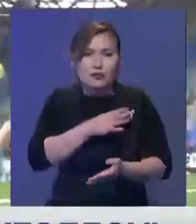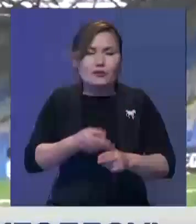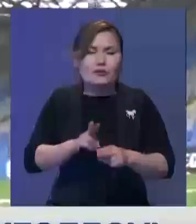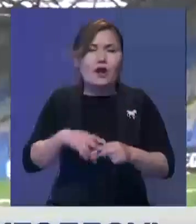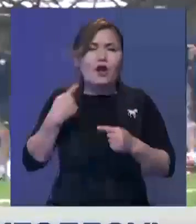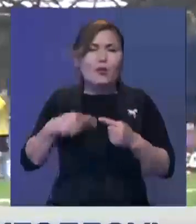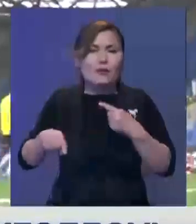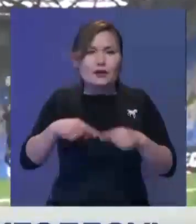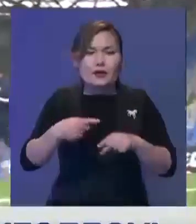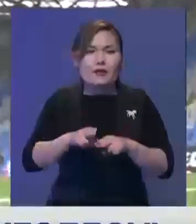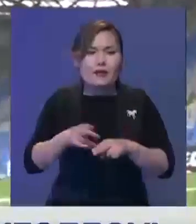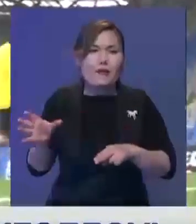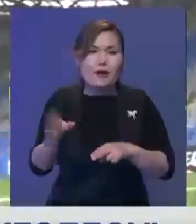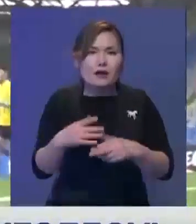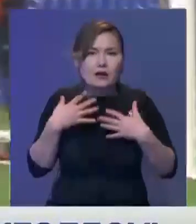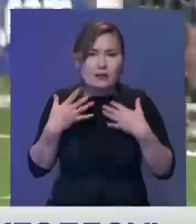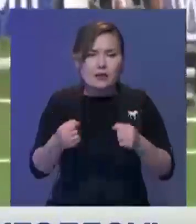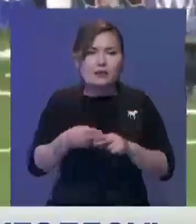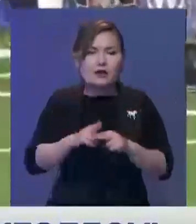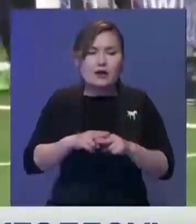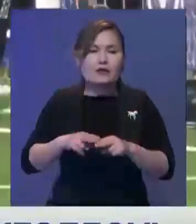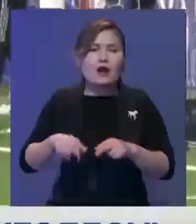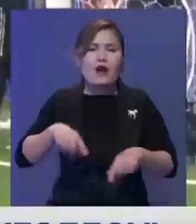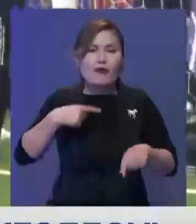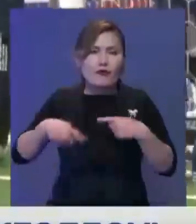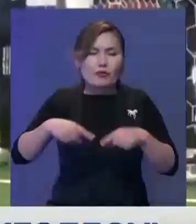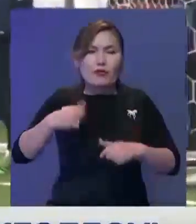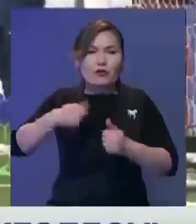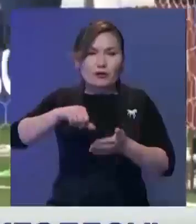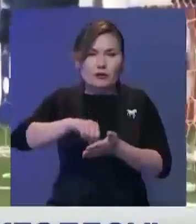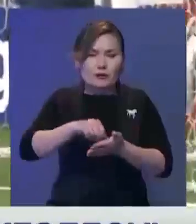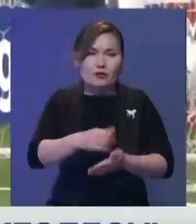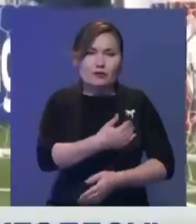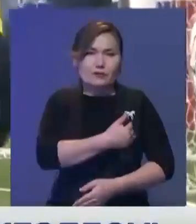Өзге футболшылар ді наман бәрі де аланға шумуға қолшынып тұр.